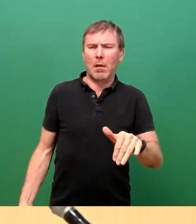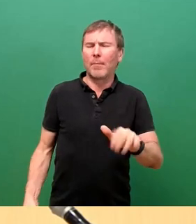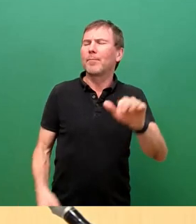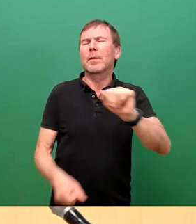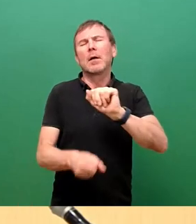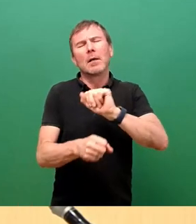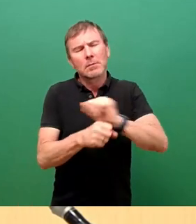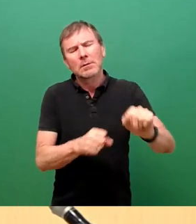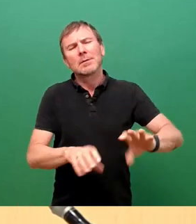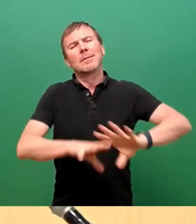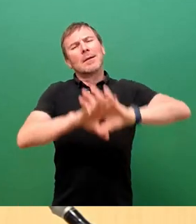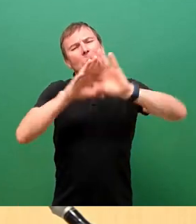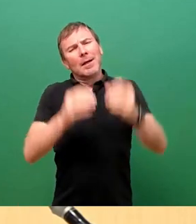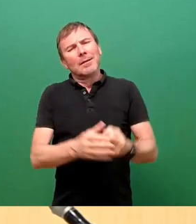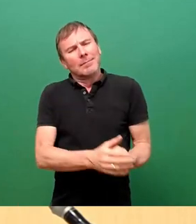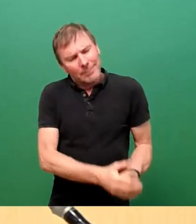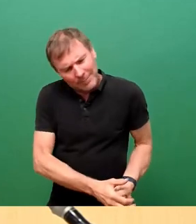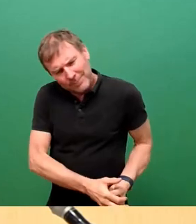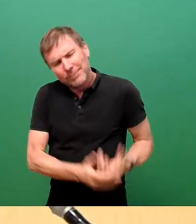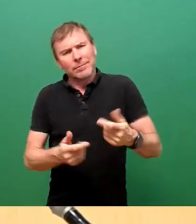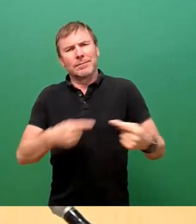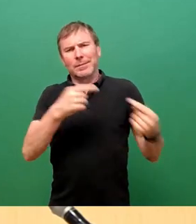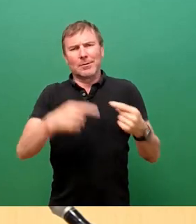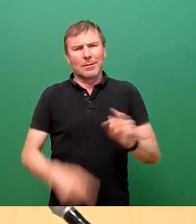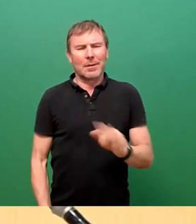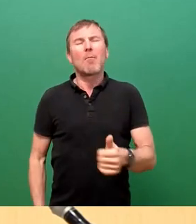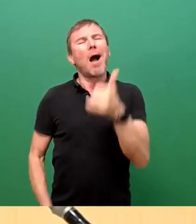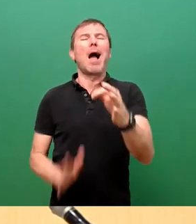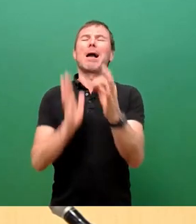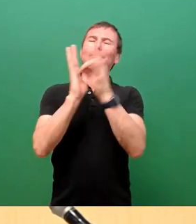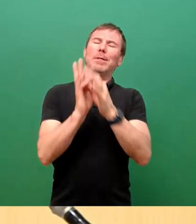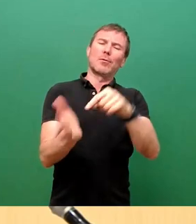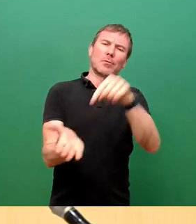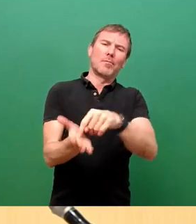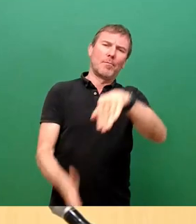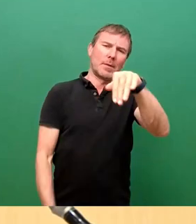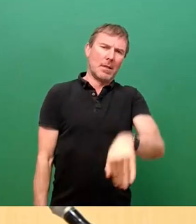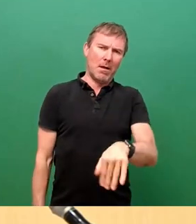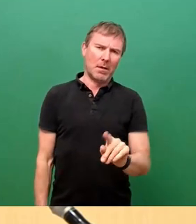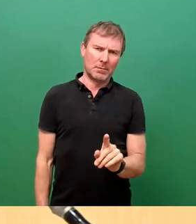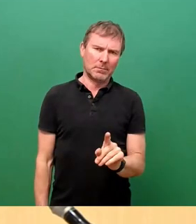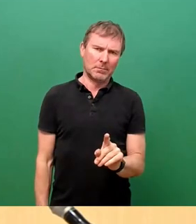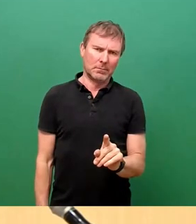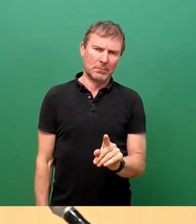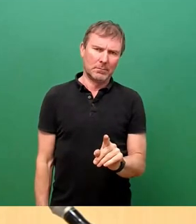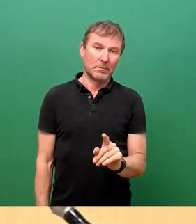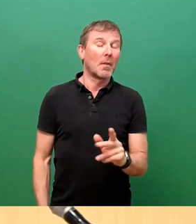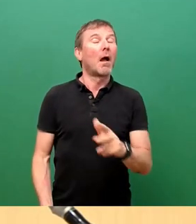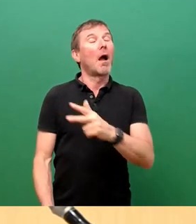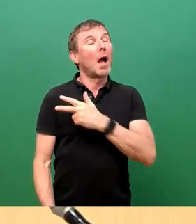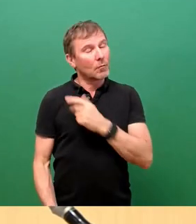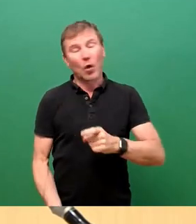komplett wieder aufmachen. Aber ich habe eine Bedingung. Sonst mache ich es auf. Entweder wir kriegen sofort,